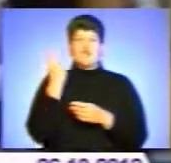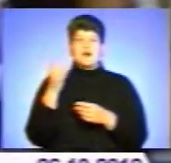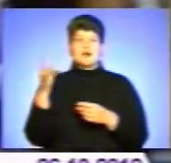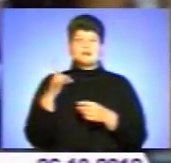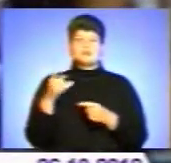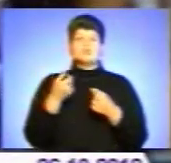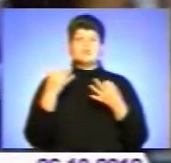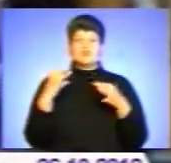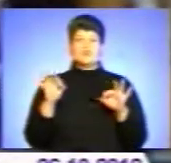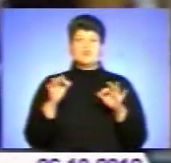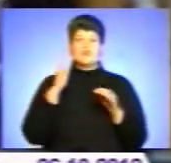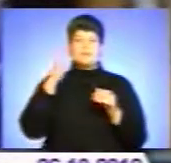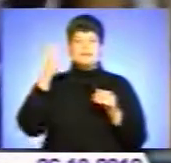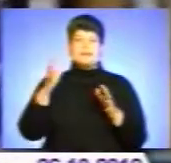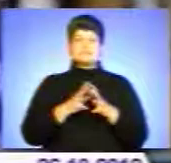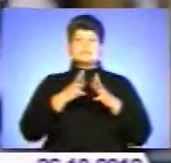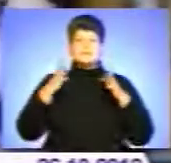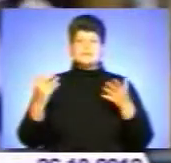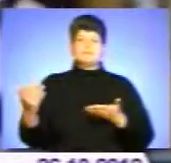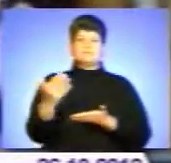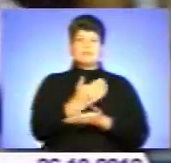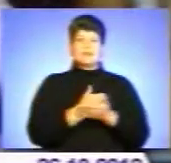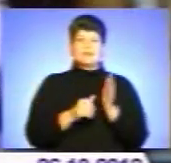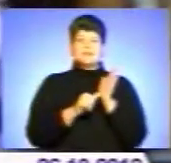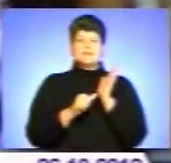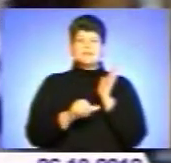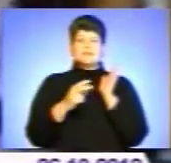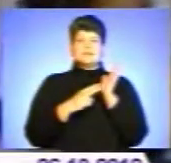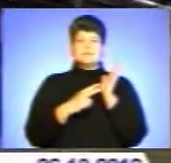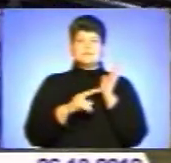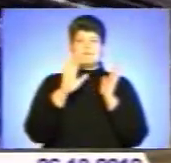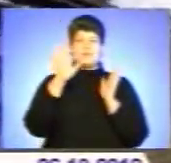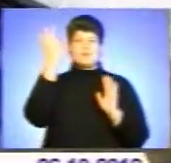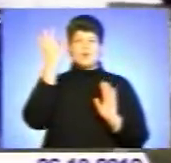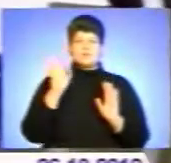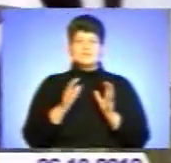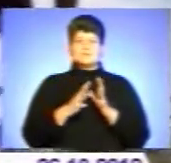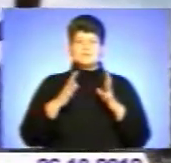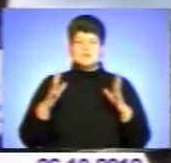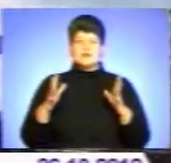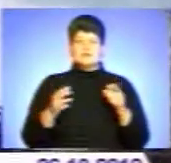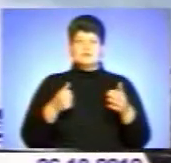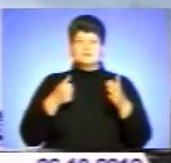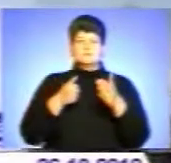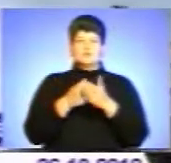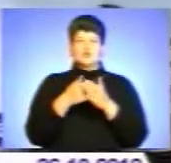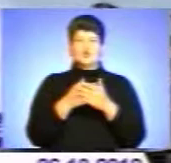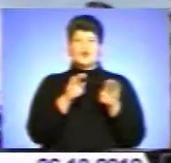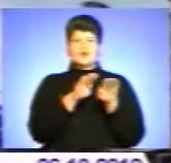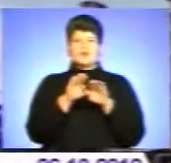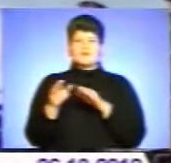Це дозволить у перспективі збільшити зерновий урожай на 60-75% і в притул наблизитись до рівня